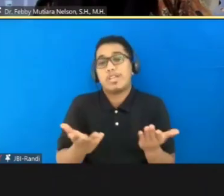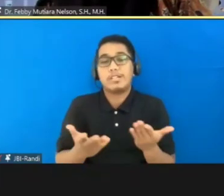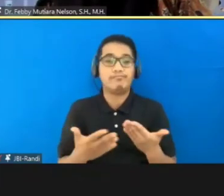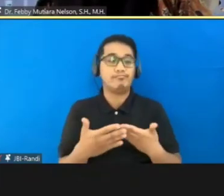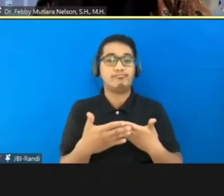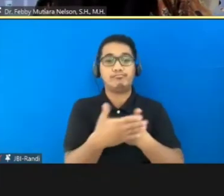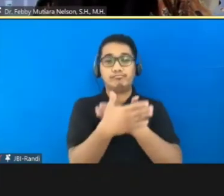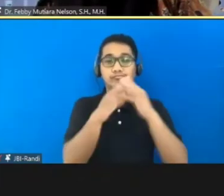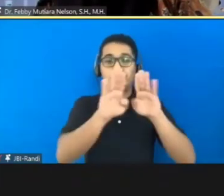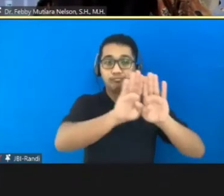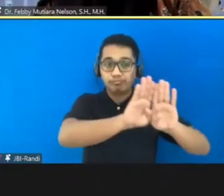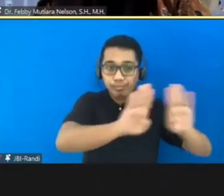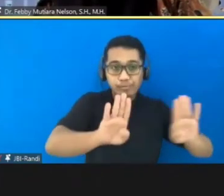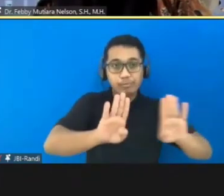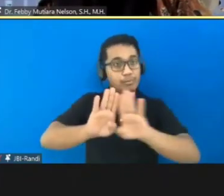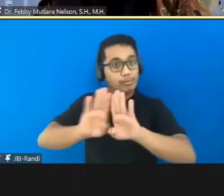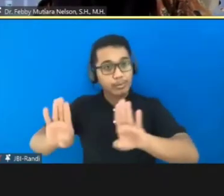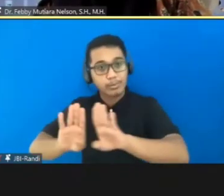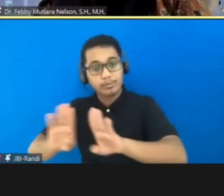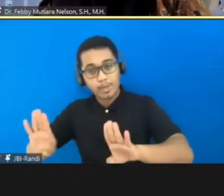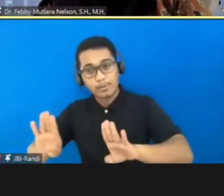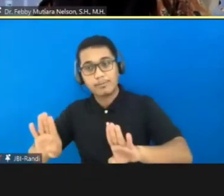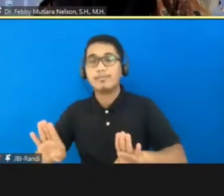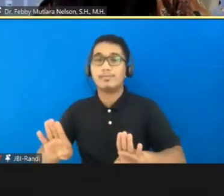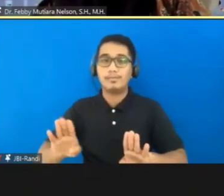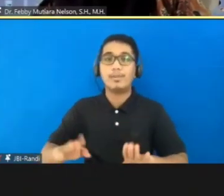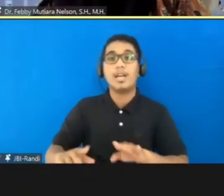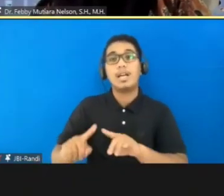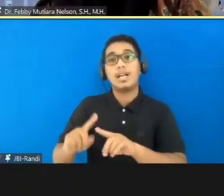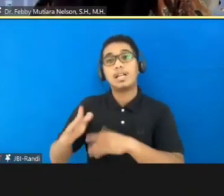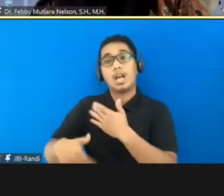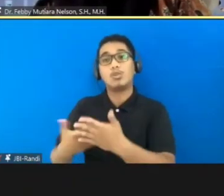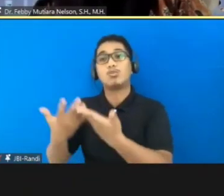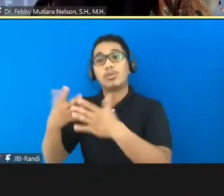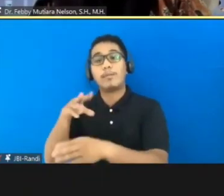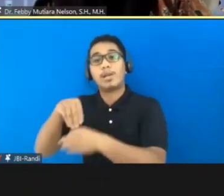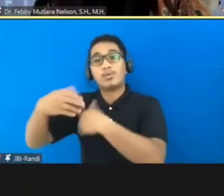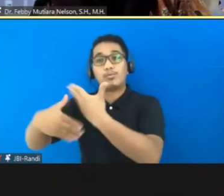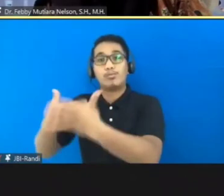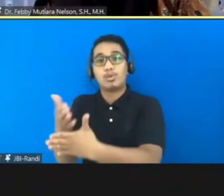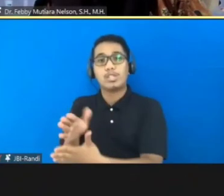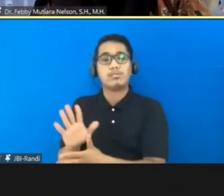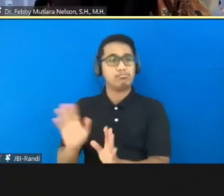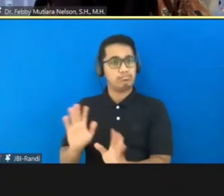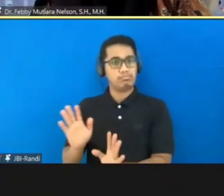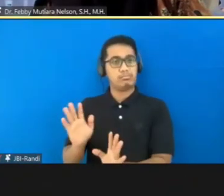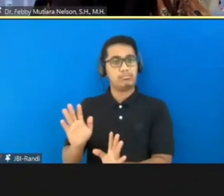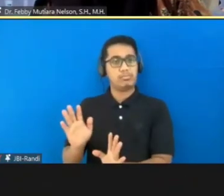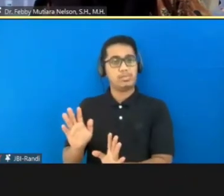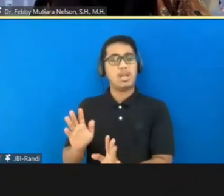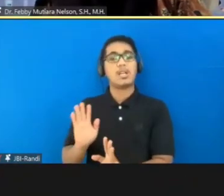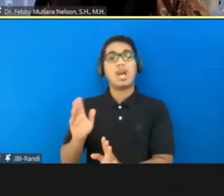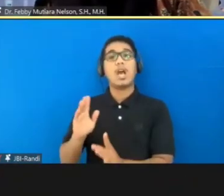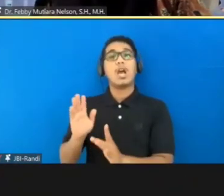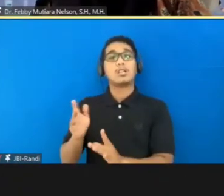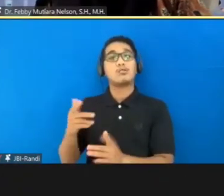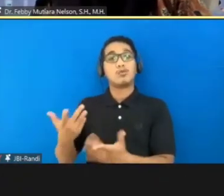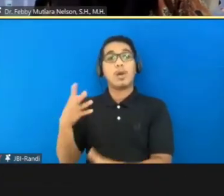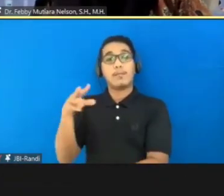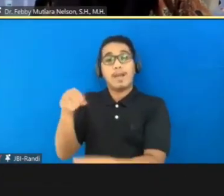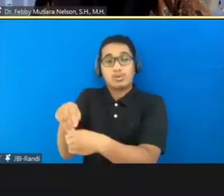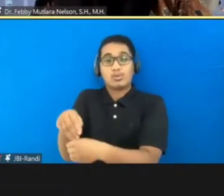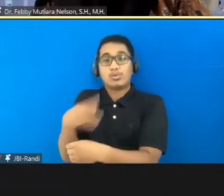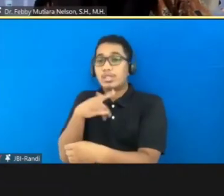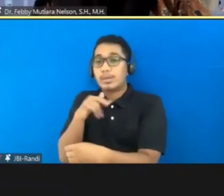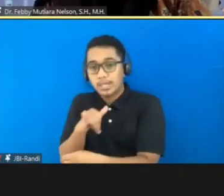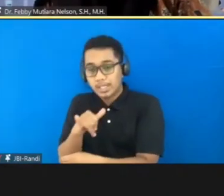Jangan dibatasi pada saat sudah masuk ke dalam proses dakwaan ini. Karena kalau sudah di sini ini sama saja seperti sebenarnya hal-hal yang meringankan.